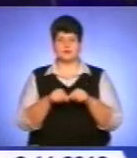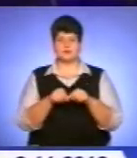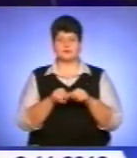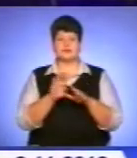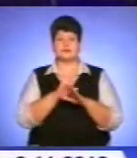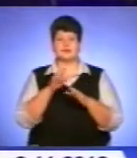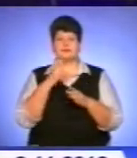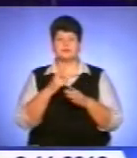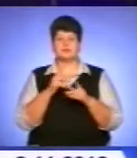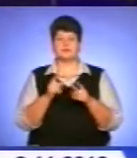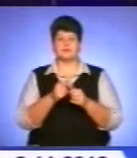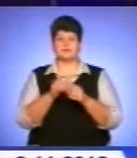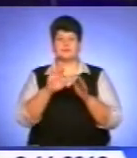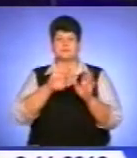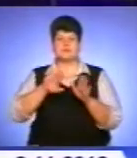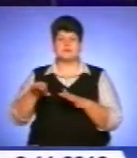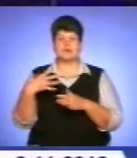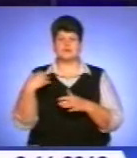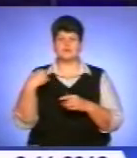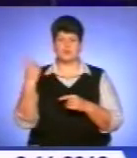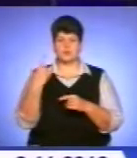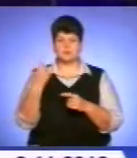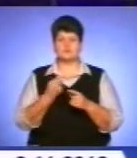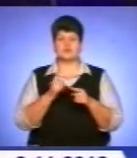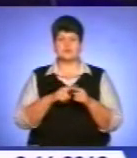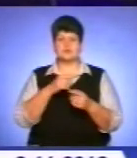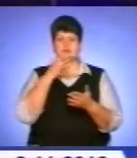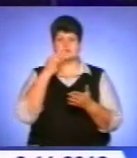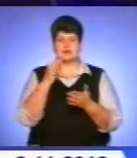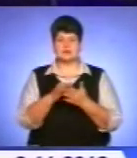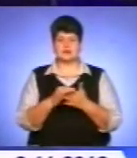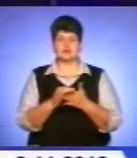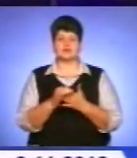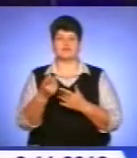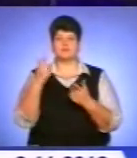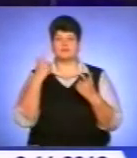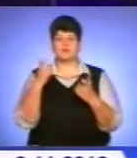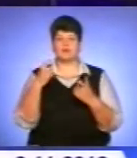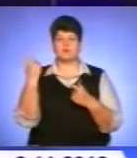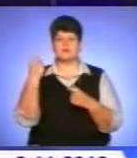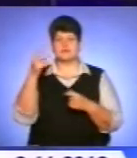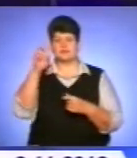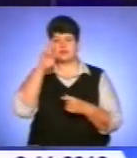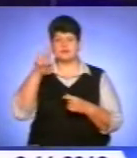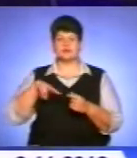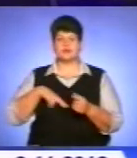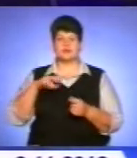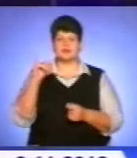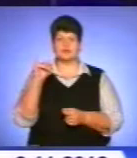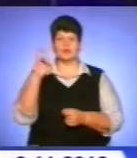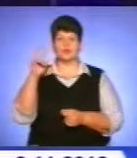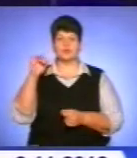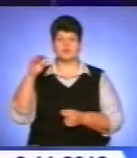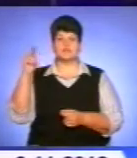начальник головного управління з питань внутрішньої політики, національностей, релігій, преси та інформації облдержадміністрації Ігор Кульчицький.